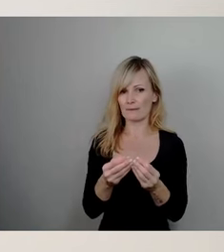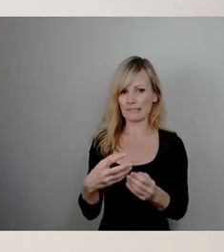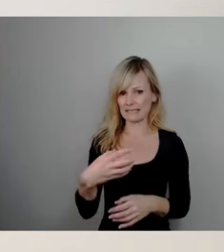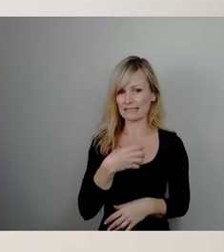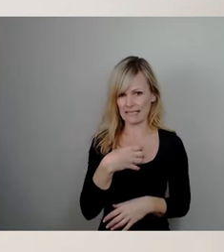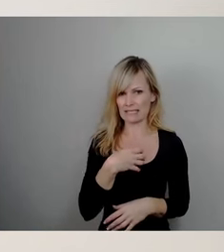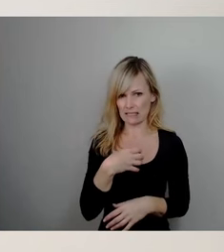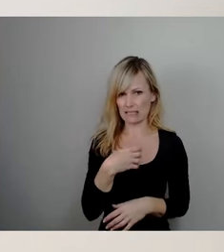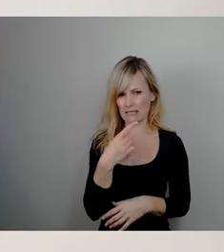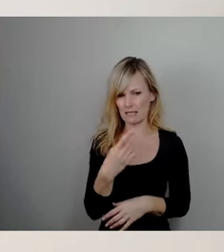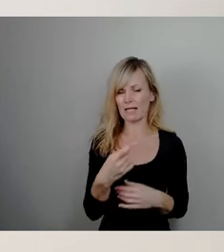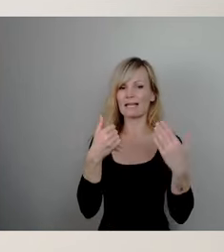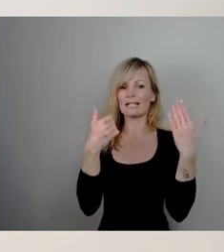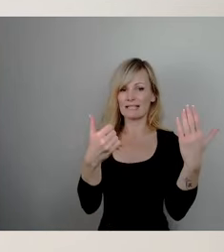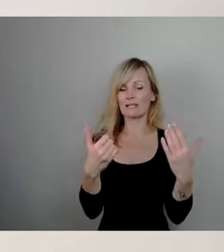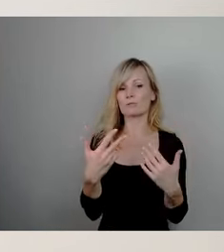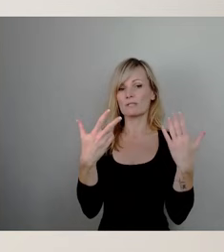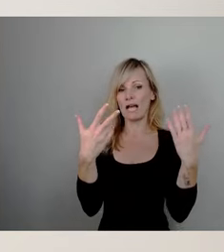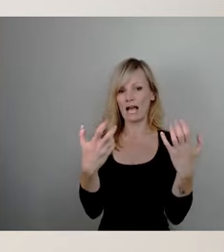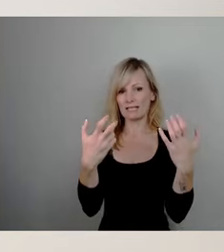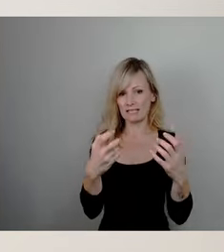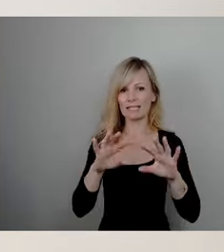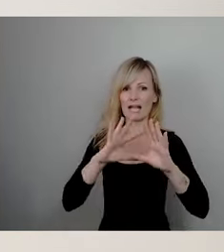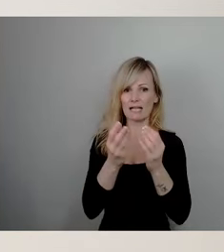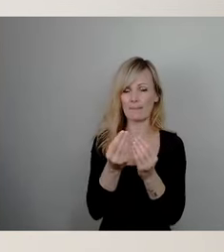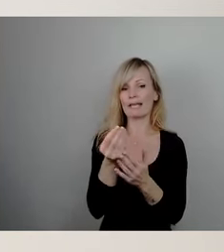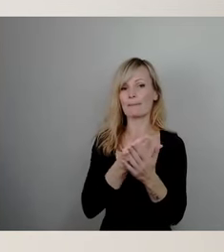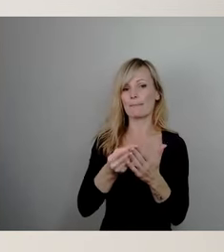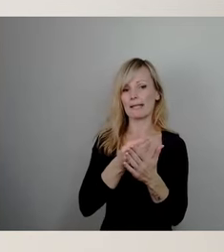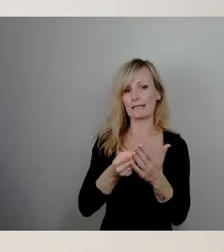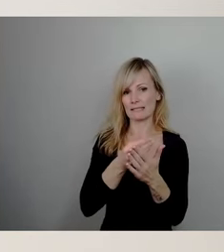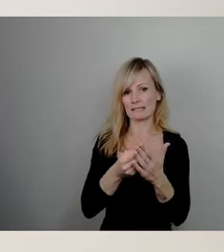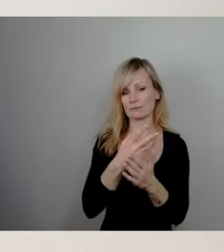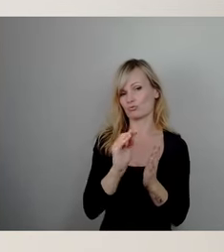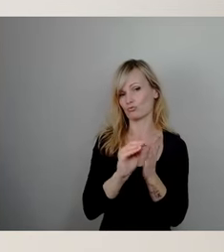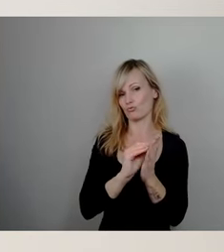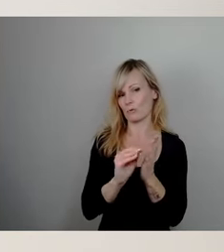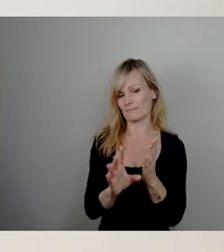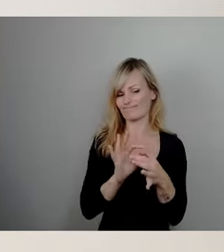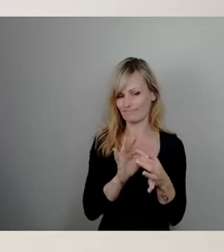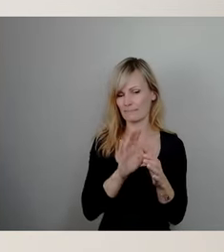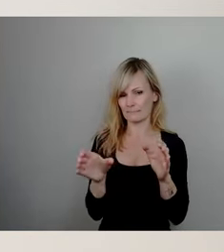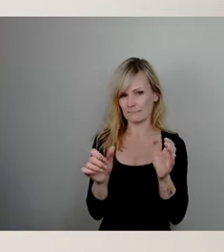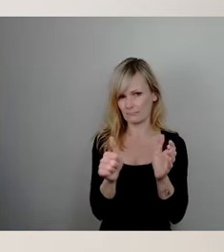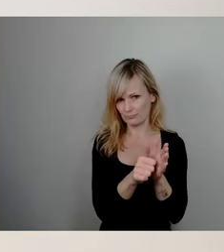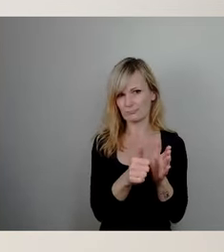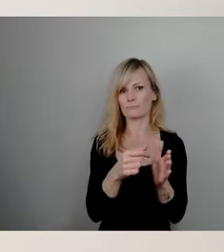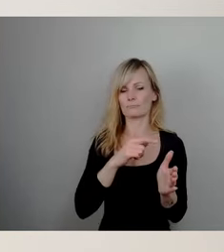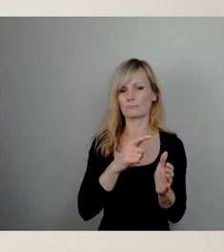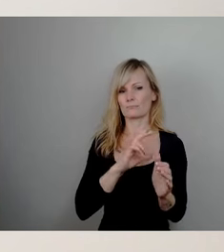86 allgemeinbildende Schulen in der Schulsozialarbeit. Ich würde mir jetzt mal ersparen, sonst